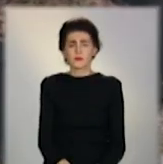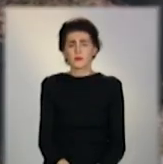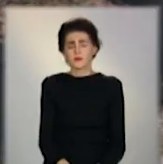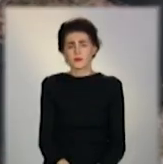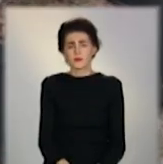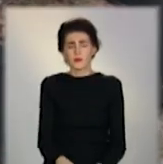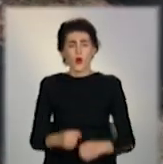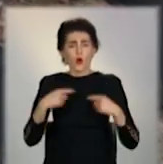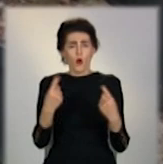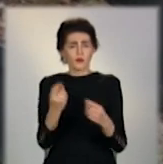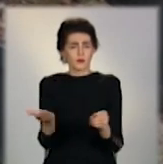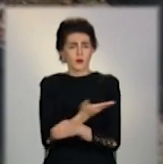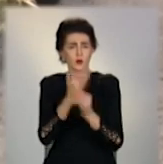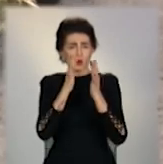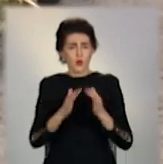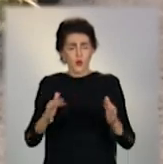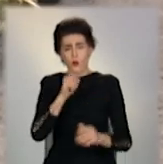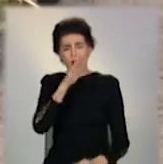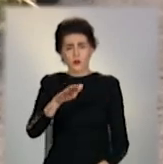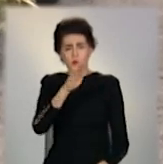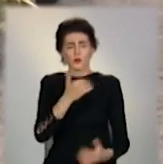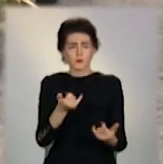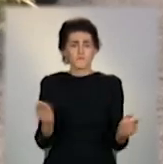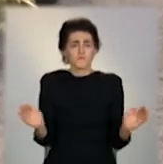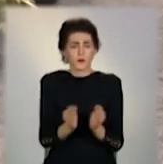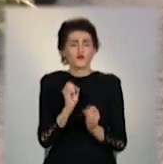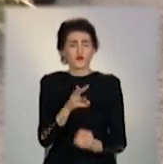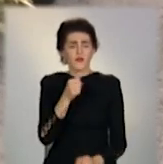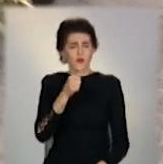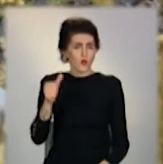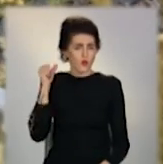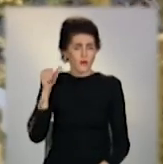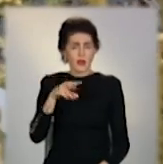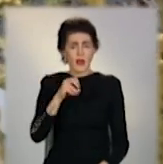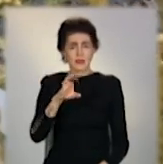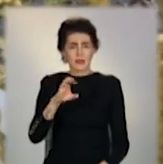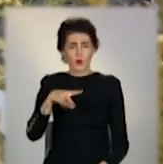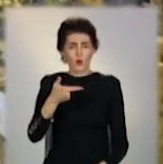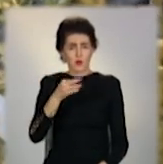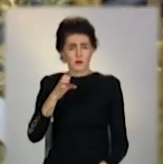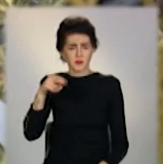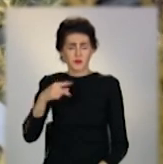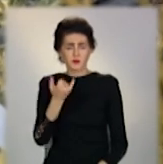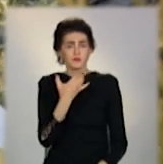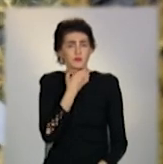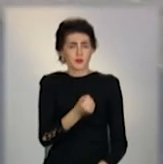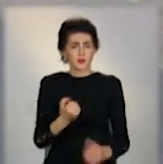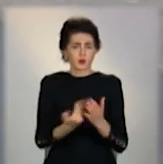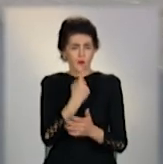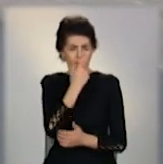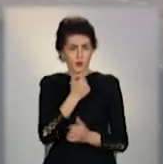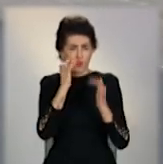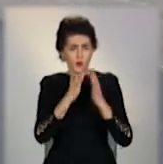Традиційних зрубаних ялинок на ринках Луганщини нині менше, ніж торік. У лісгоспах прогнозують дефіциту новорічних дерев через